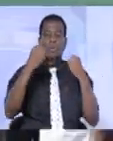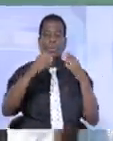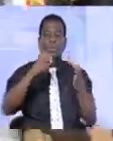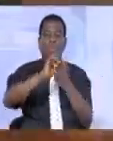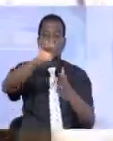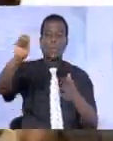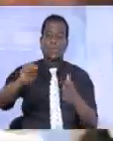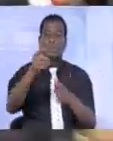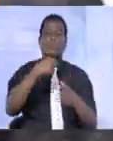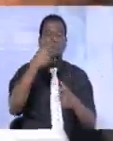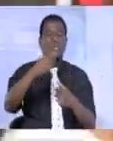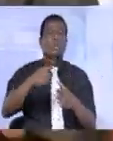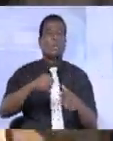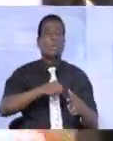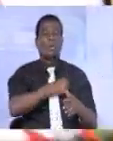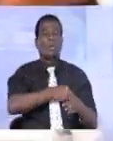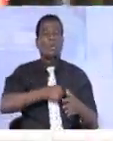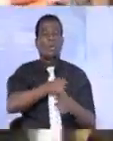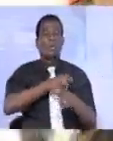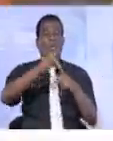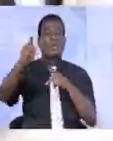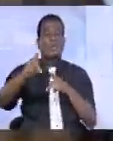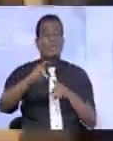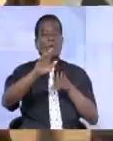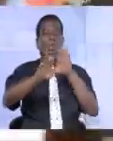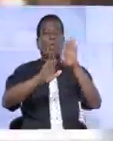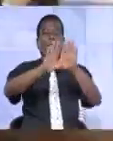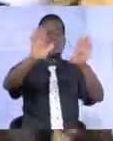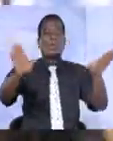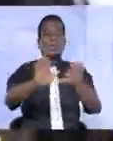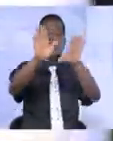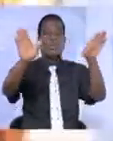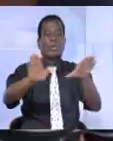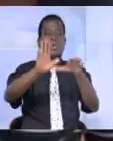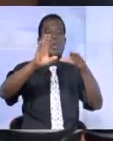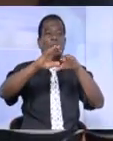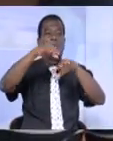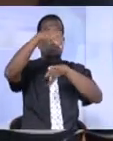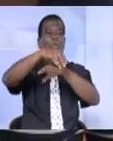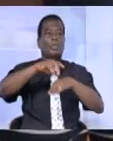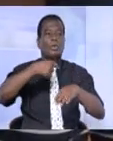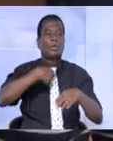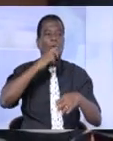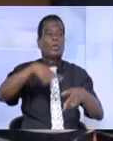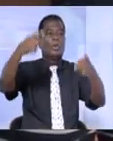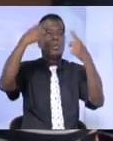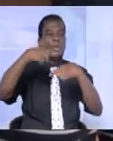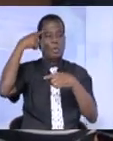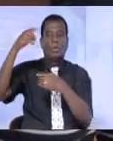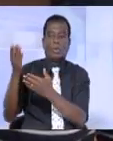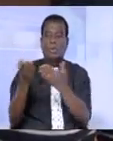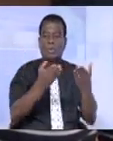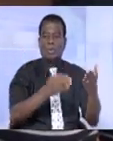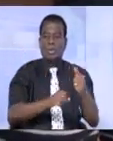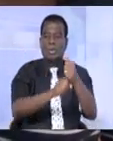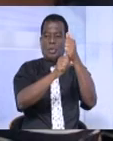mercredi exprimer leur compassion aux victimes du dimanche noir de Grand Bassam. Je suis venu non seulement pour apporter ce